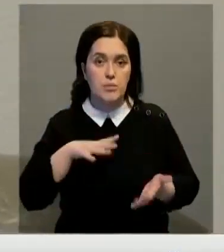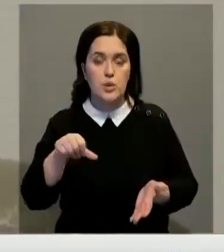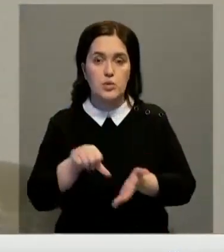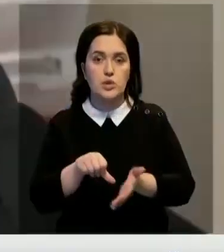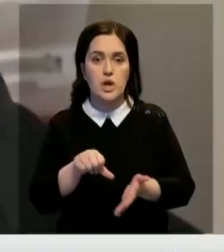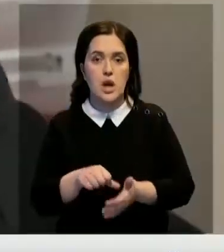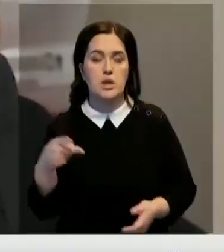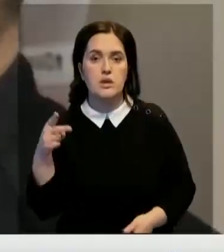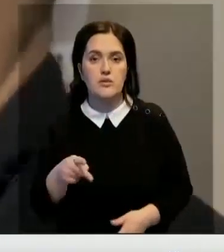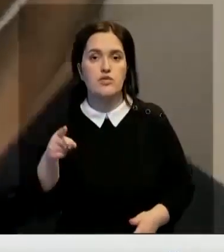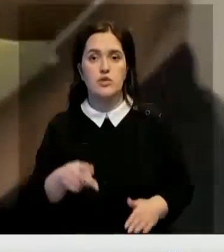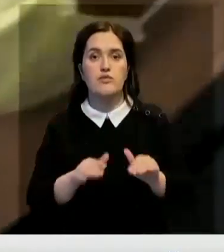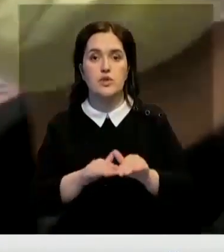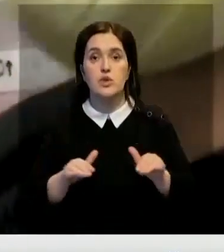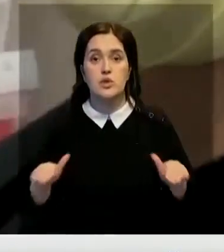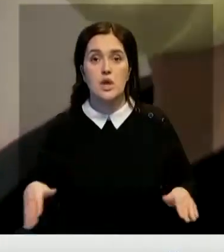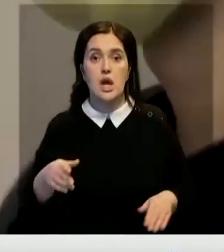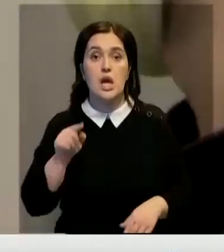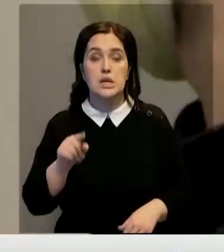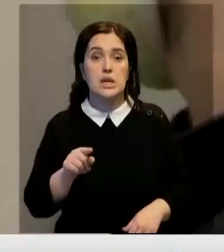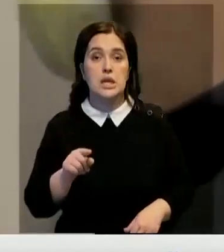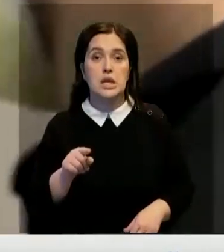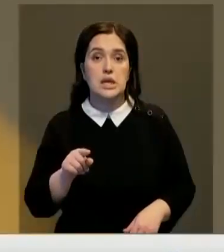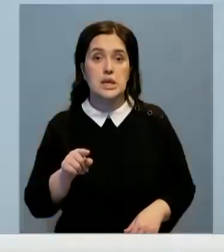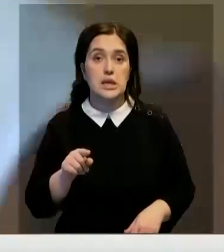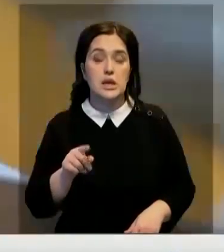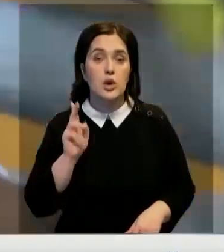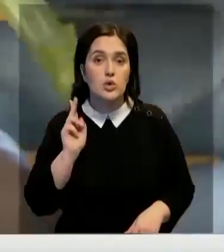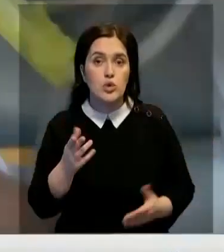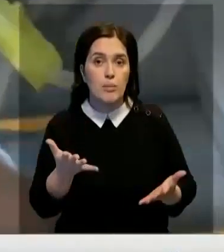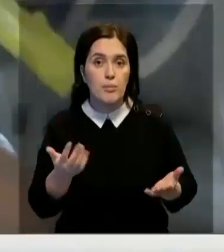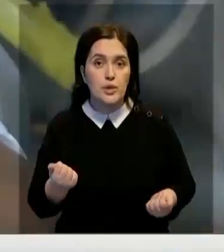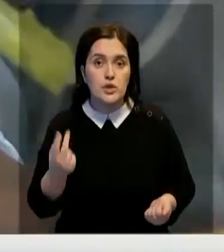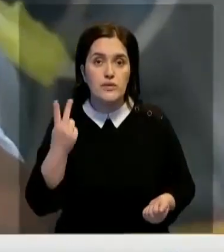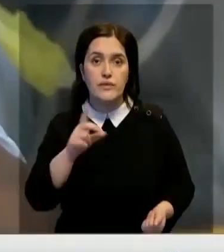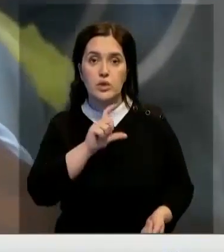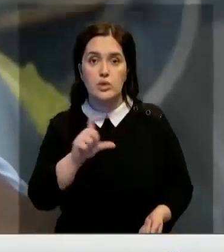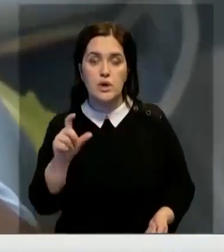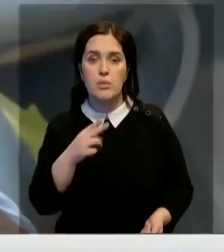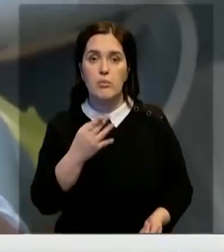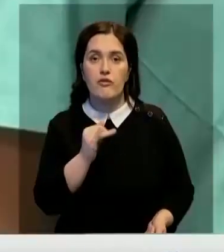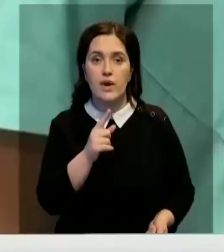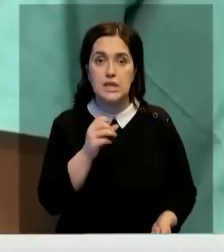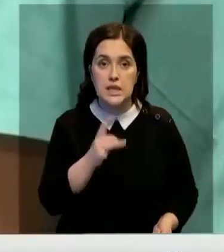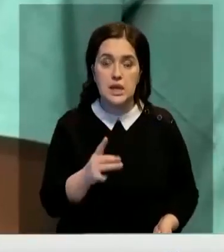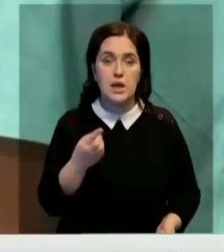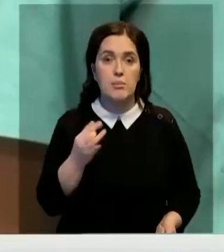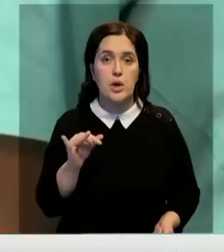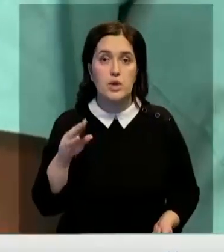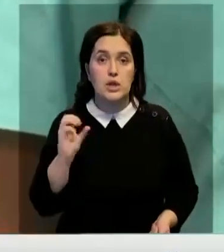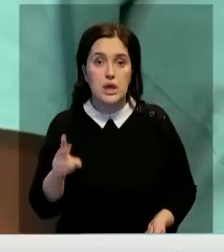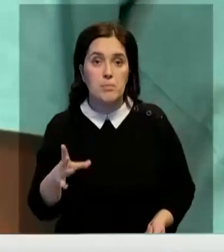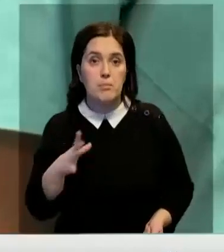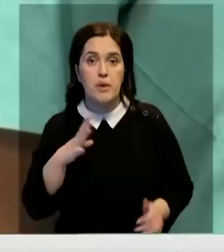клинических испытаниях приняли участие свыше 2000 детей. При этом те из них, кто получил две дозы вакцины Pfizer и BioNTech,